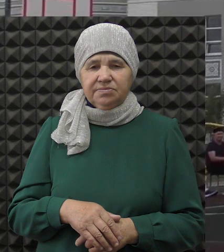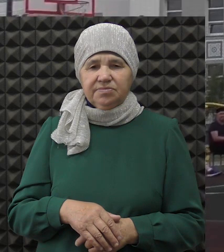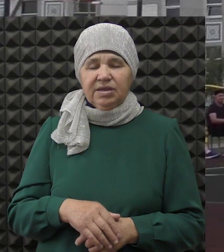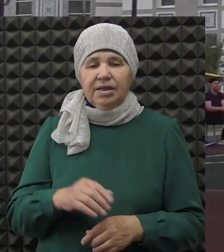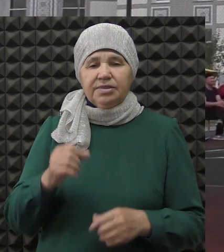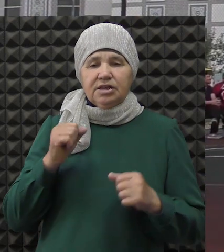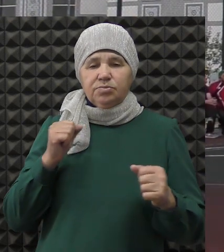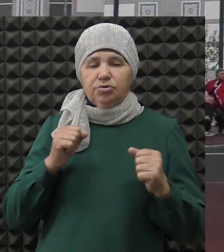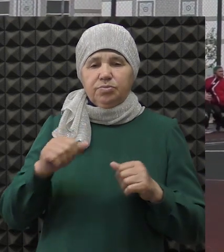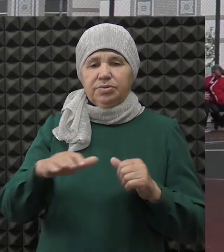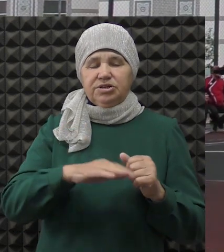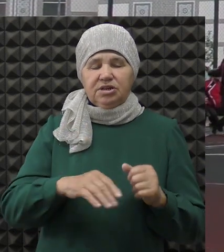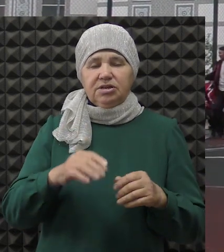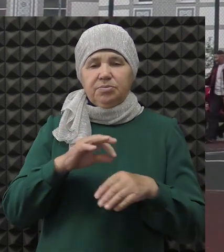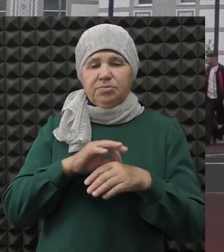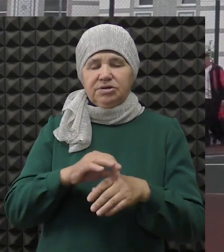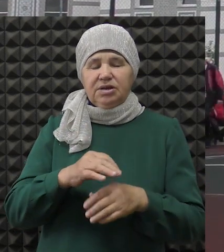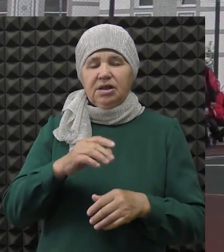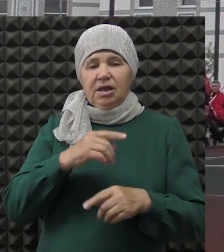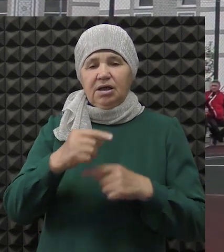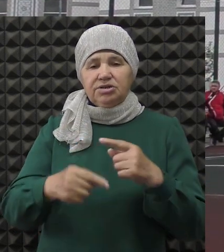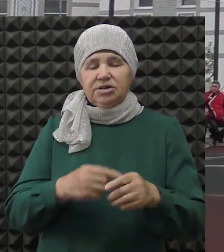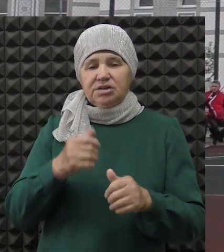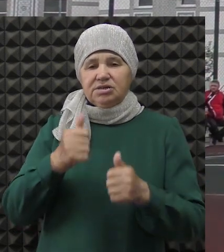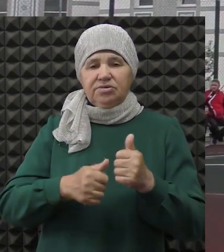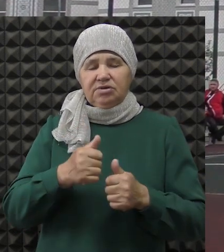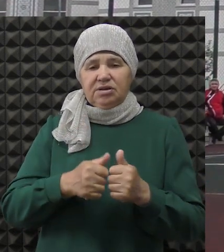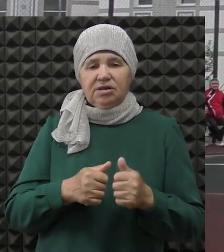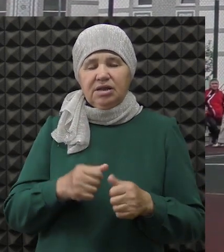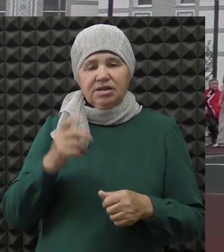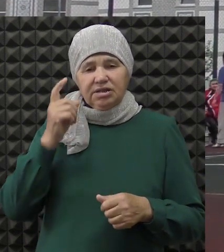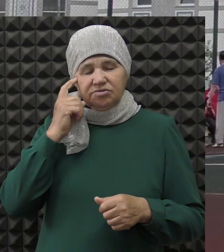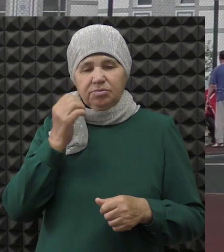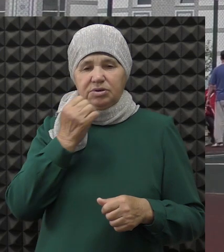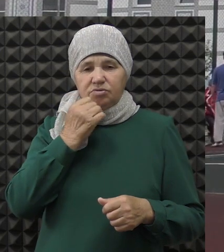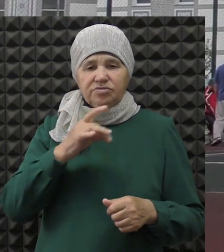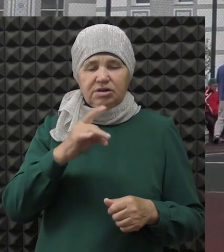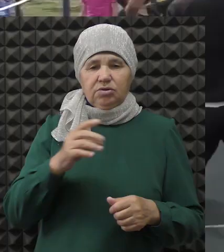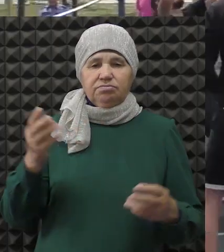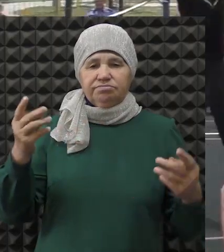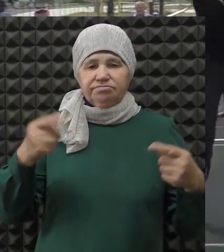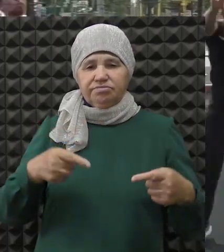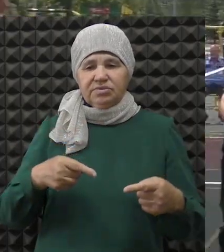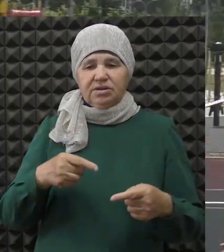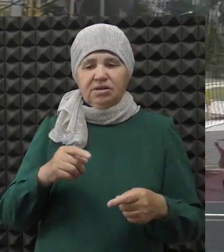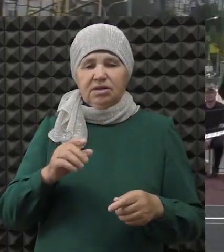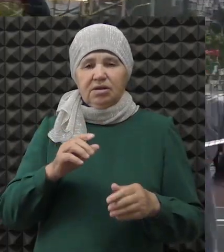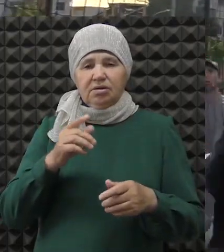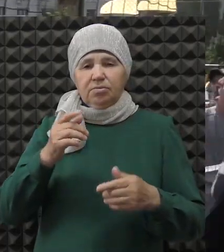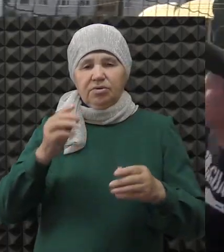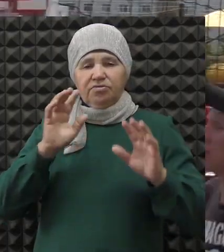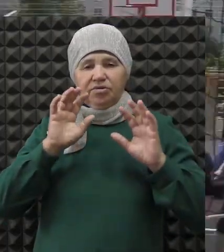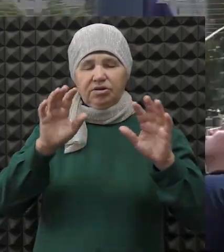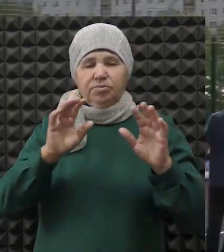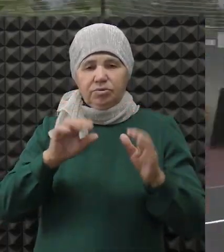На спортплощадке комплекса Ярдам прошли очередные соревнования среди мечетей Мухтасибата Кировского и Московского районов Казани. В турнире